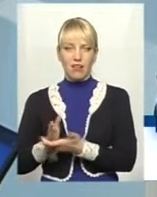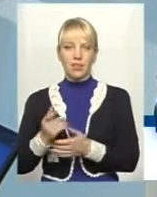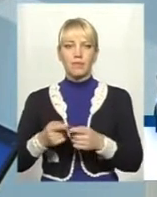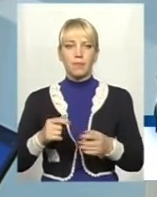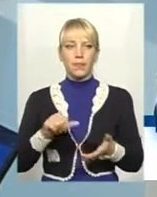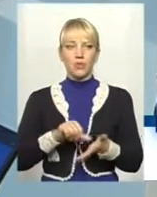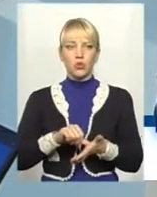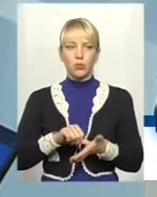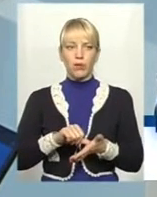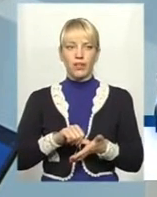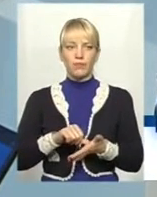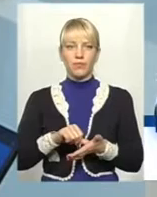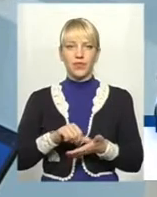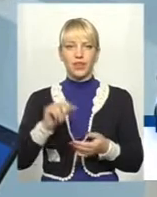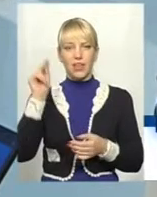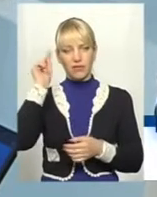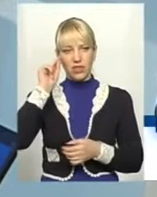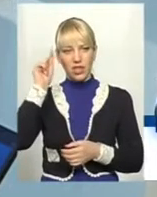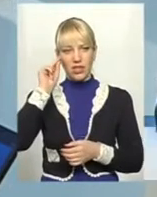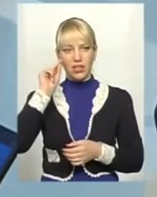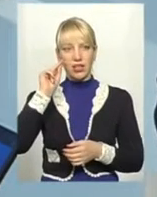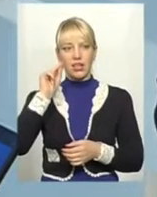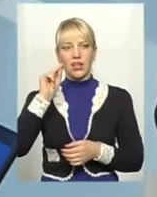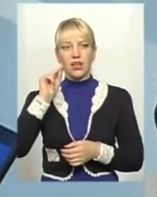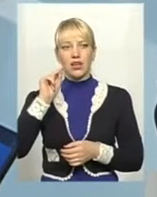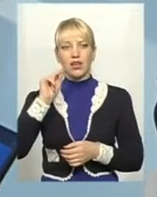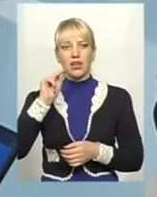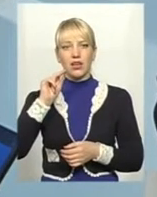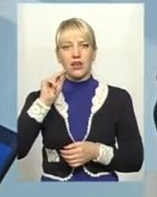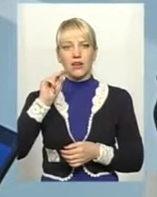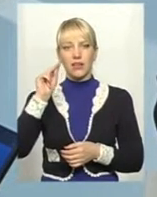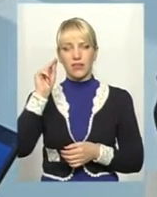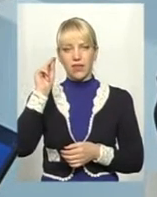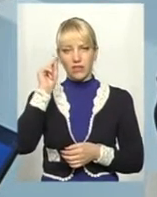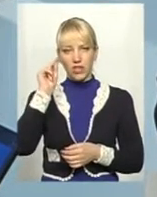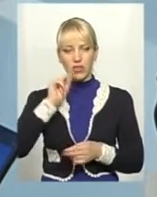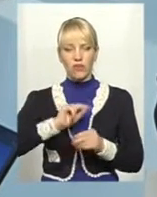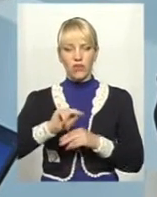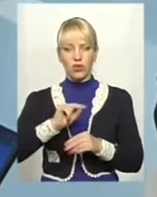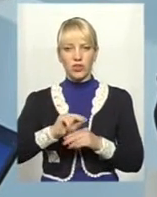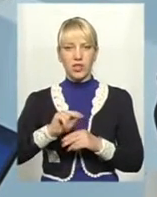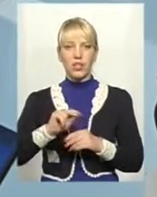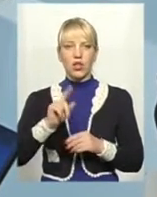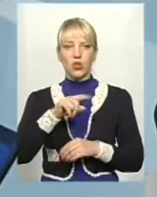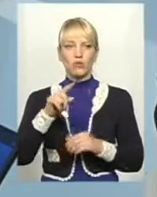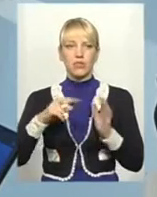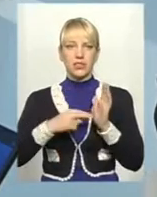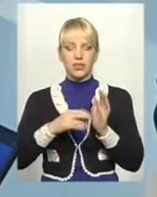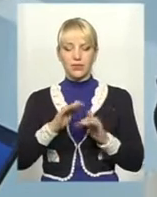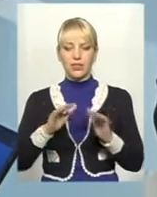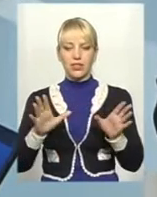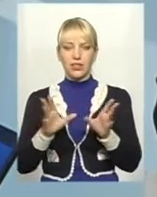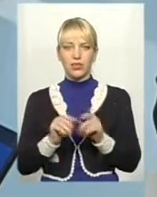Виступає навчальний виховний комбінат номер 7. І от діти разом з педагогічним